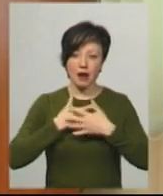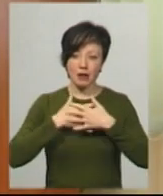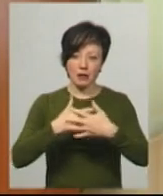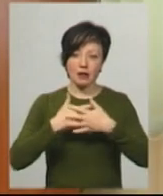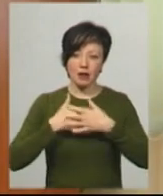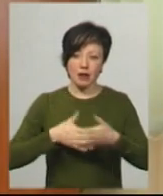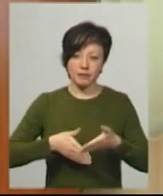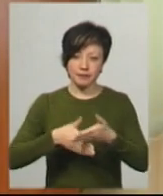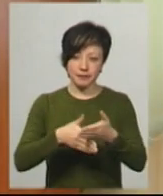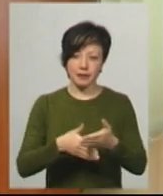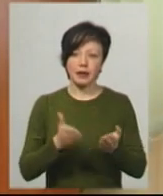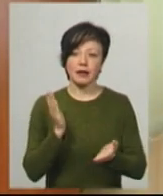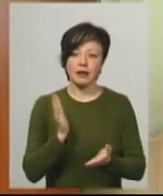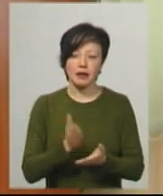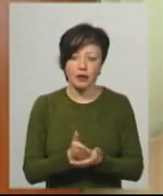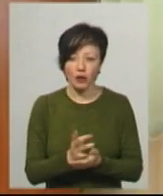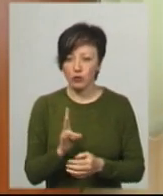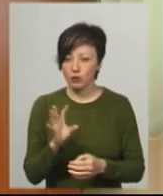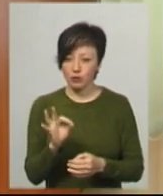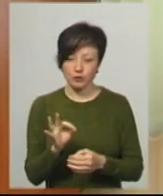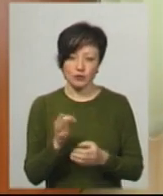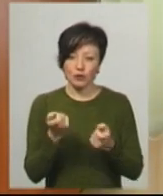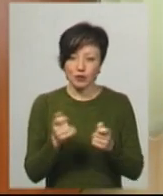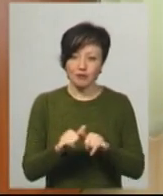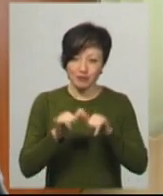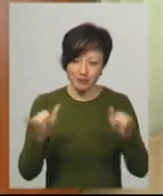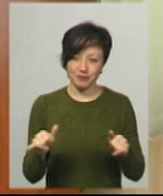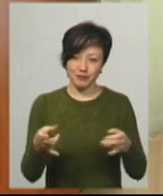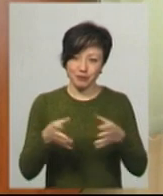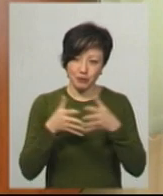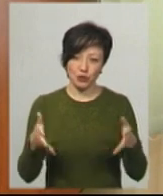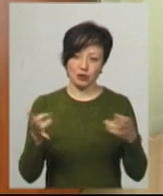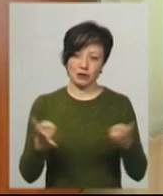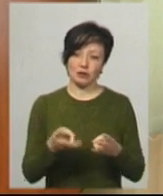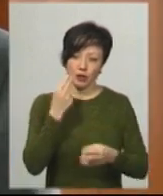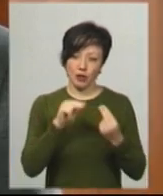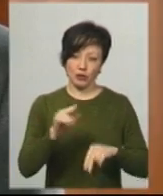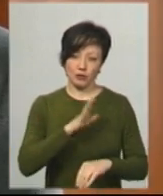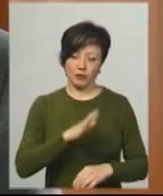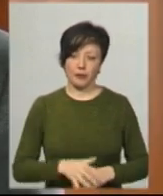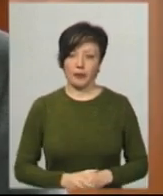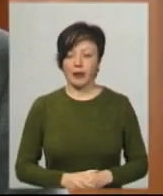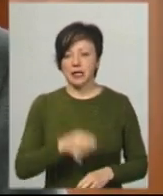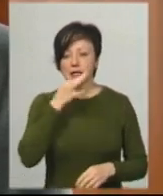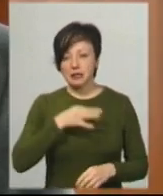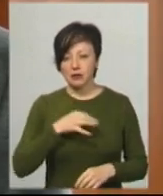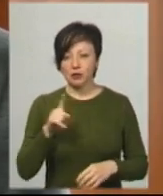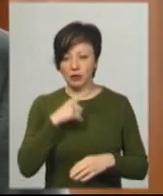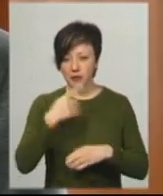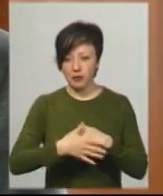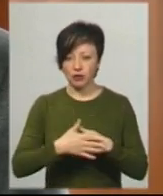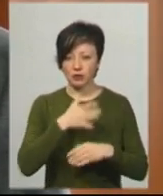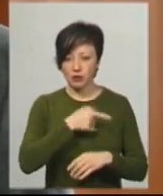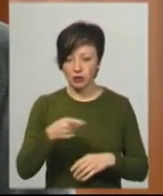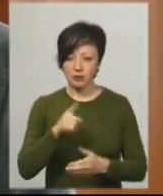вони в нас є, я так скажу, але якби її було трошки більше, то, я думаю, було би краще. Сказали, що на найближчий час